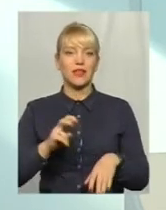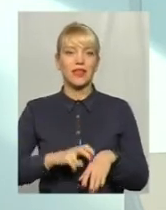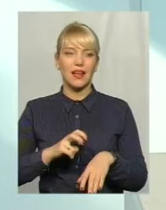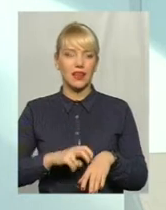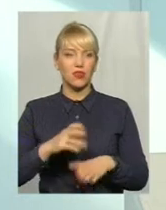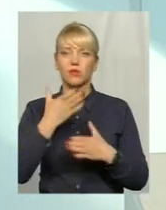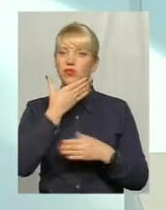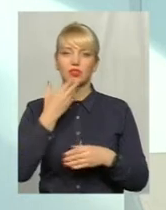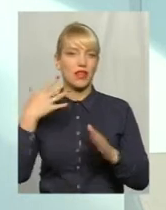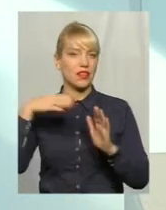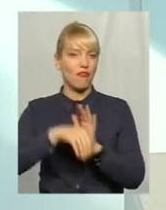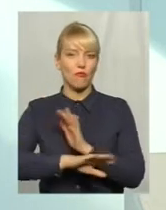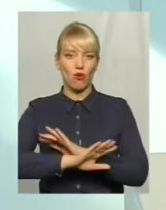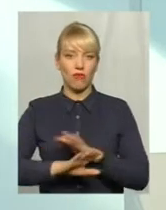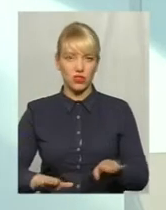запроваджено.